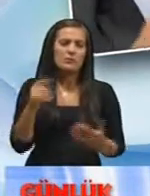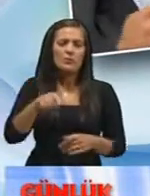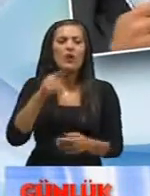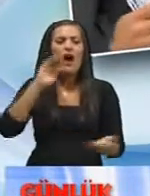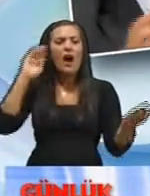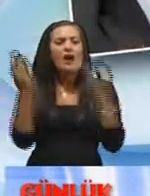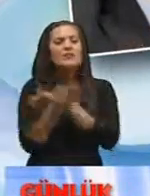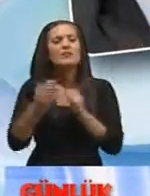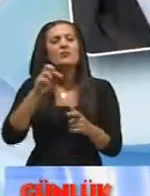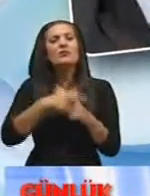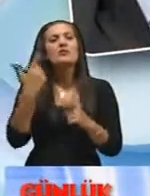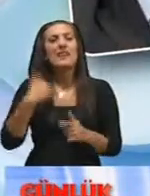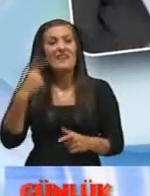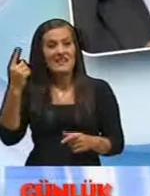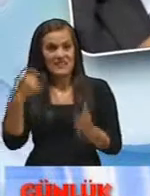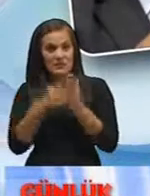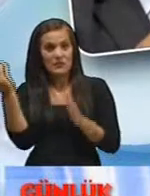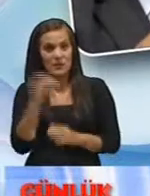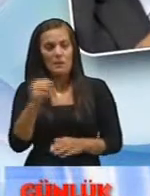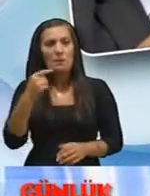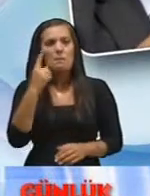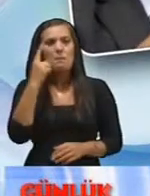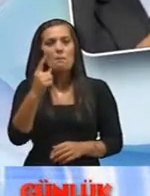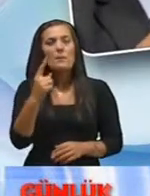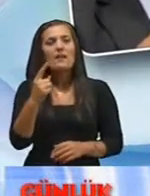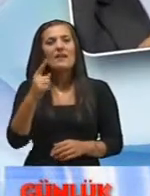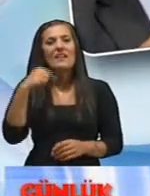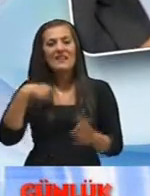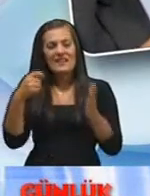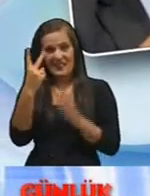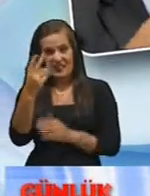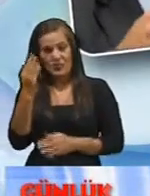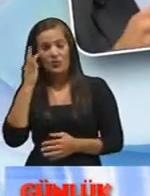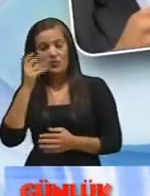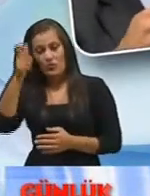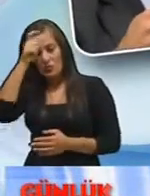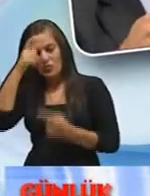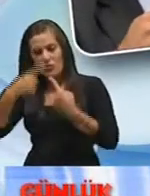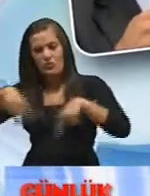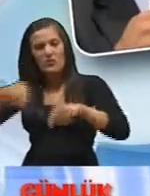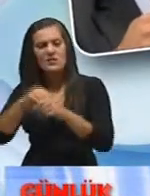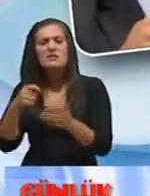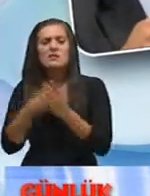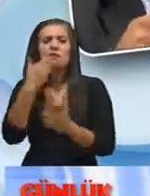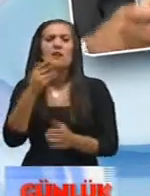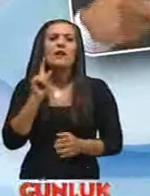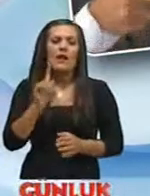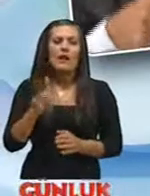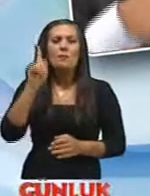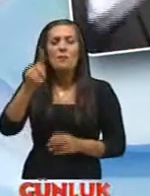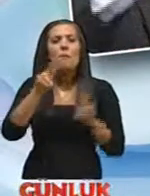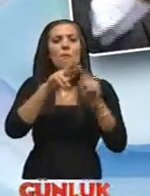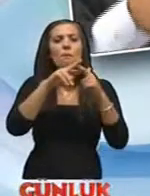Projesi ünvanını veren ve bir konsorsiyumun ikisi Türk, gerek yok burada ismini söyleme, biri de Malezya